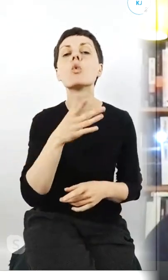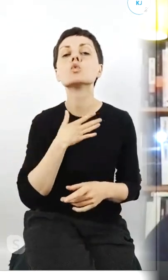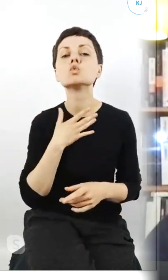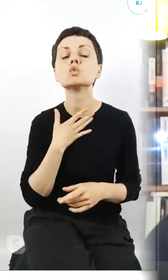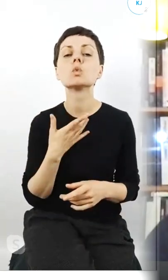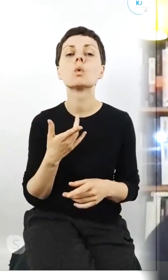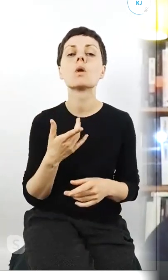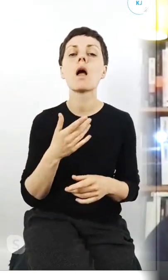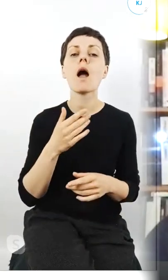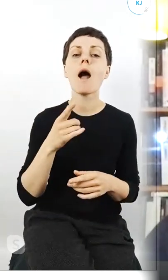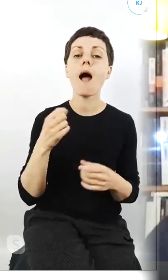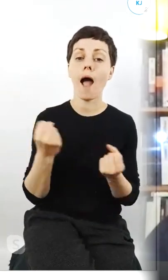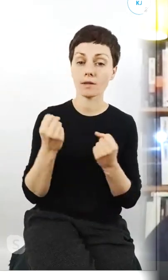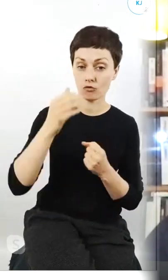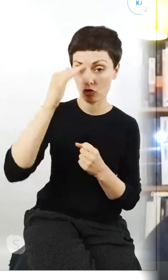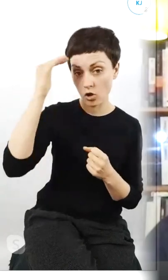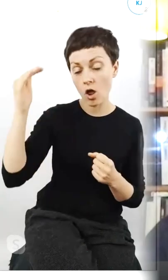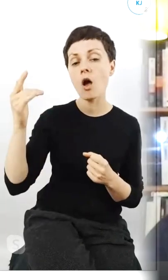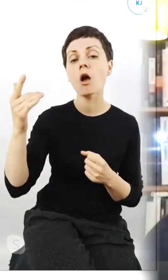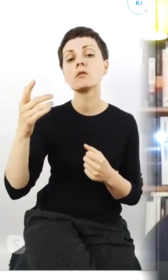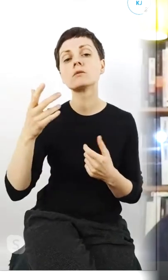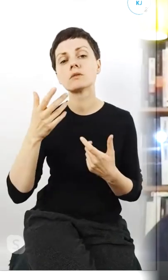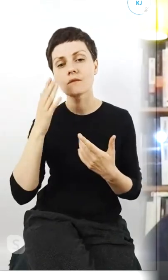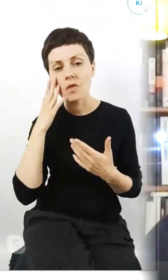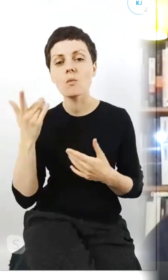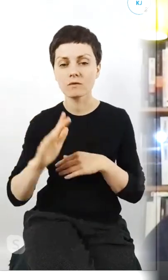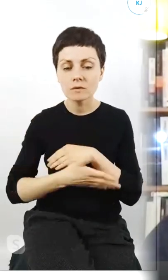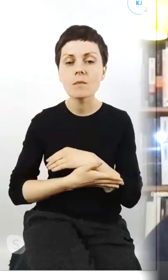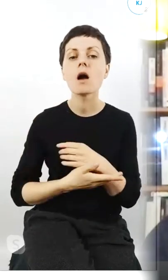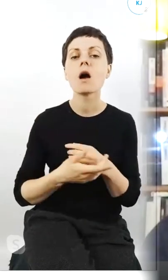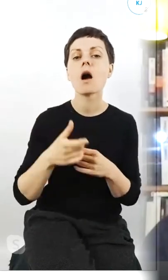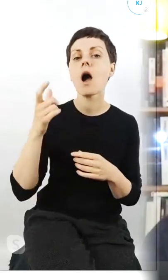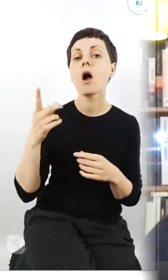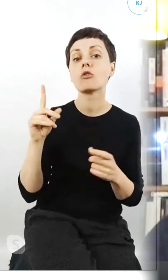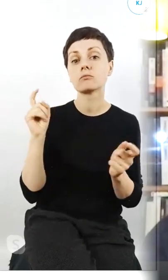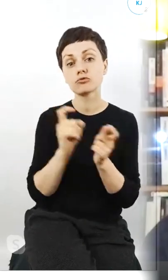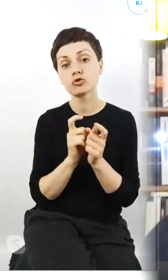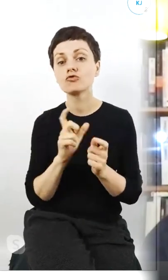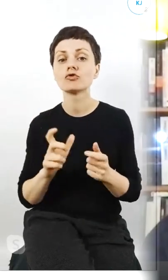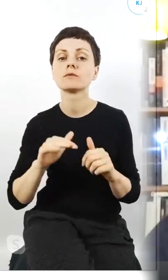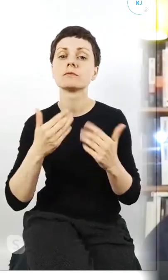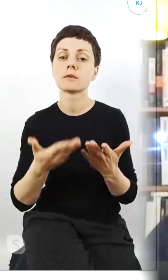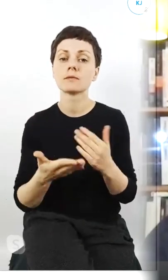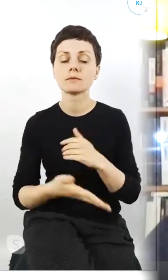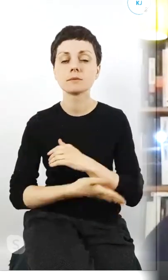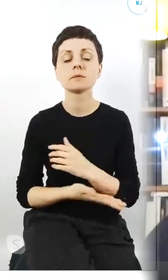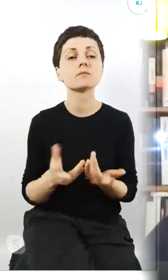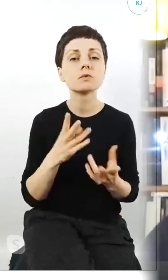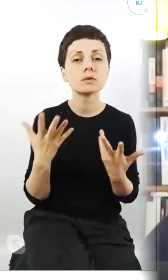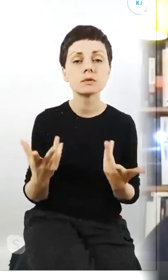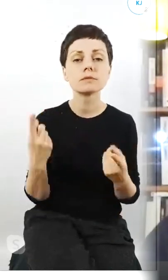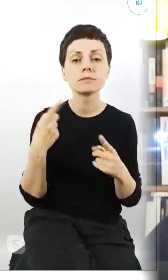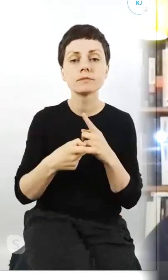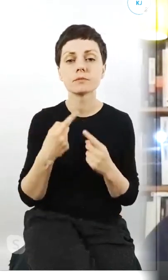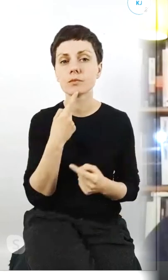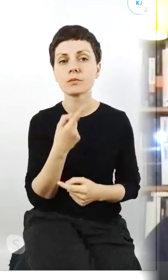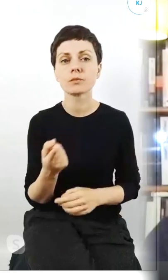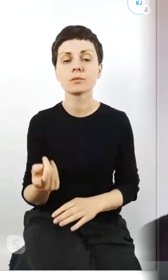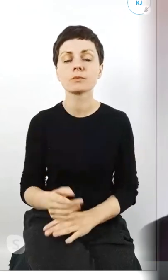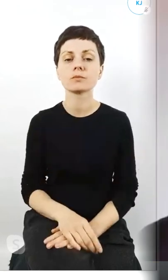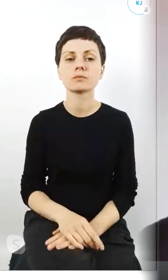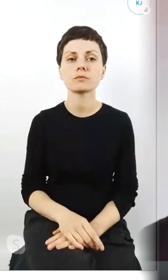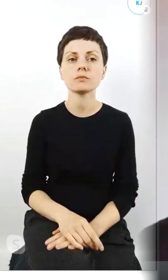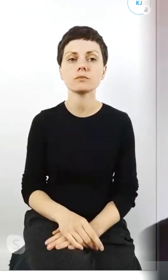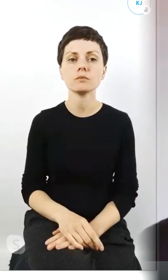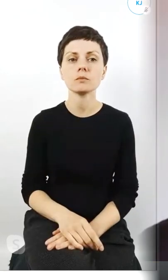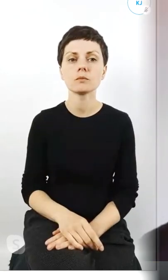dorośli no tak to to jest naturalne pole czy jeszcze jakieś inne przestrzenie to